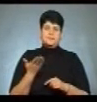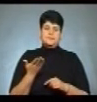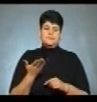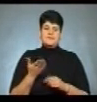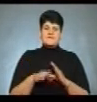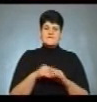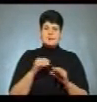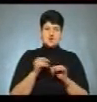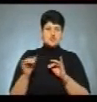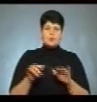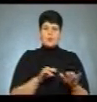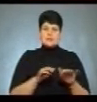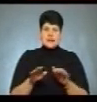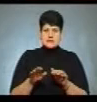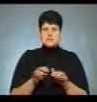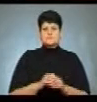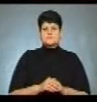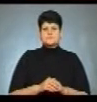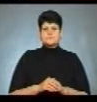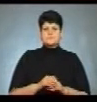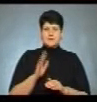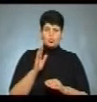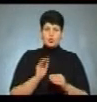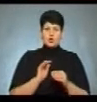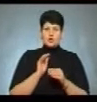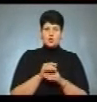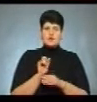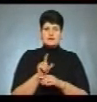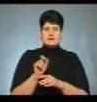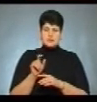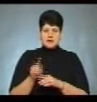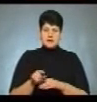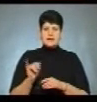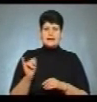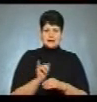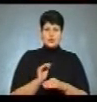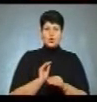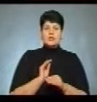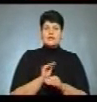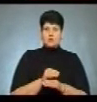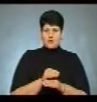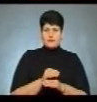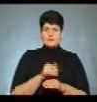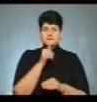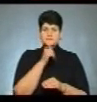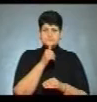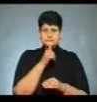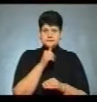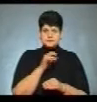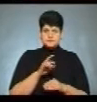виборчий процес. І будуть додаткові завдання і додаткові випробування.